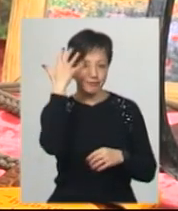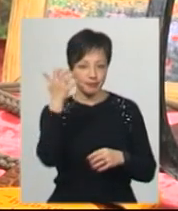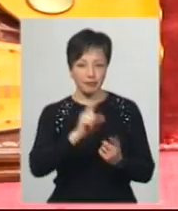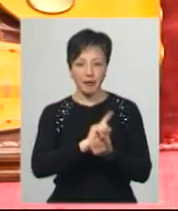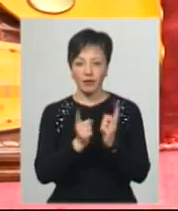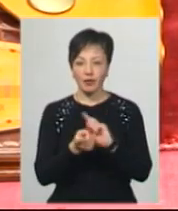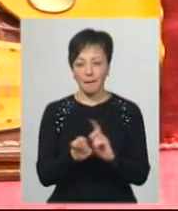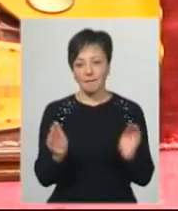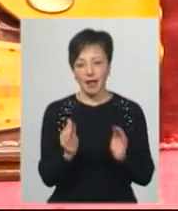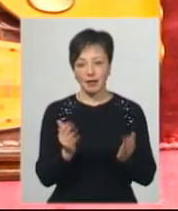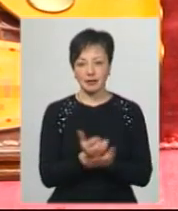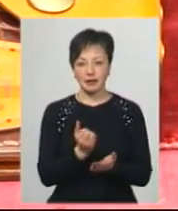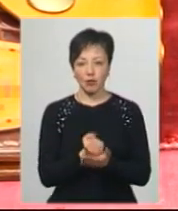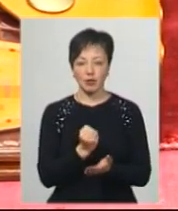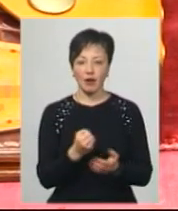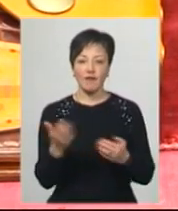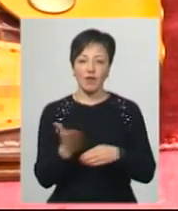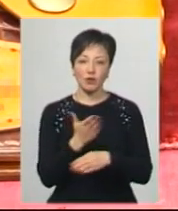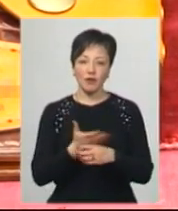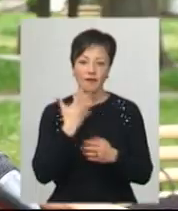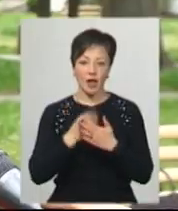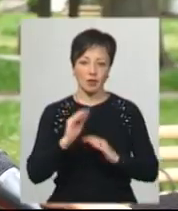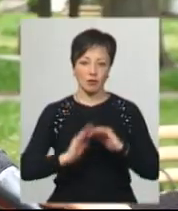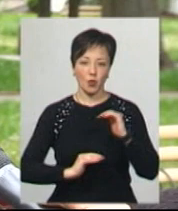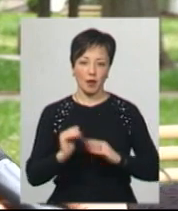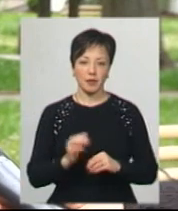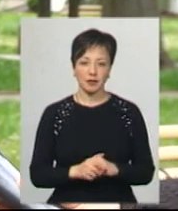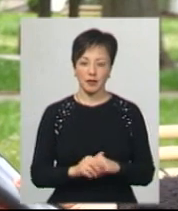переросло у невеличкий заробіток. Виготовляє речі власними руками.